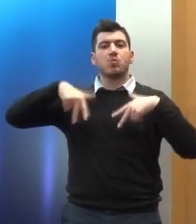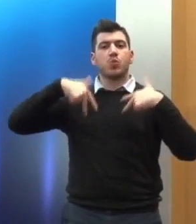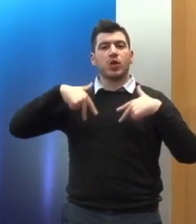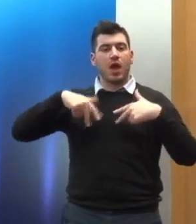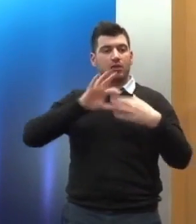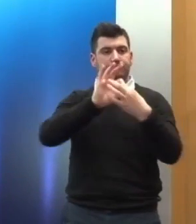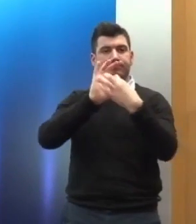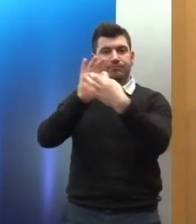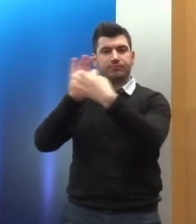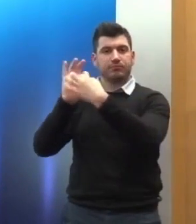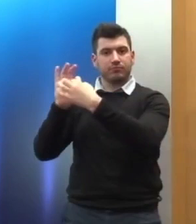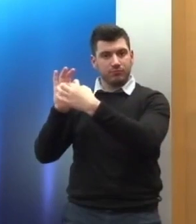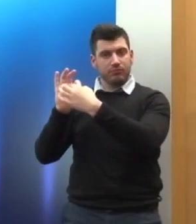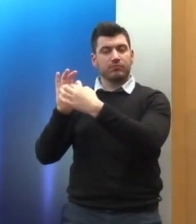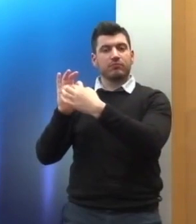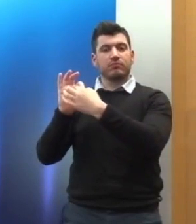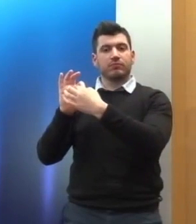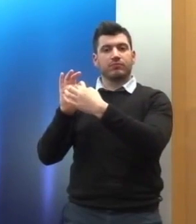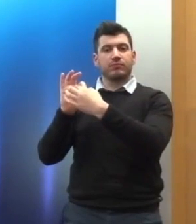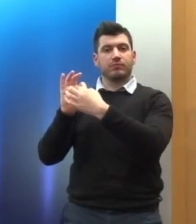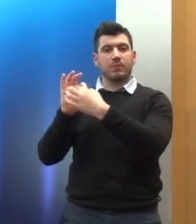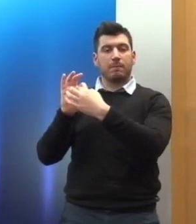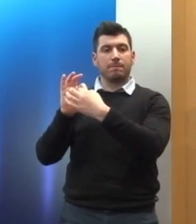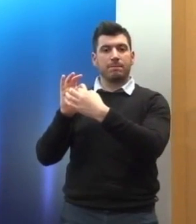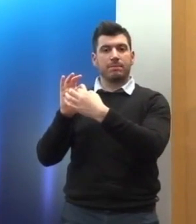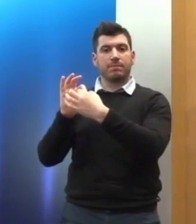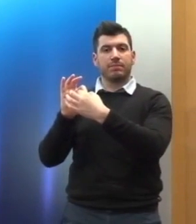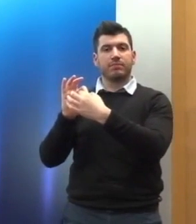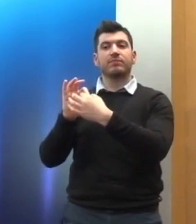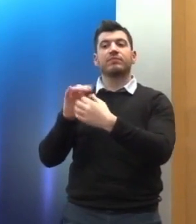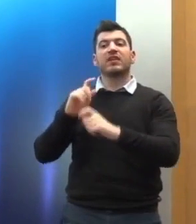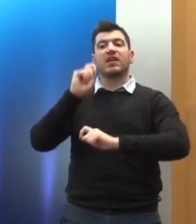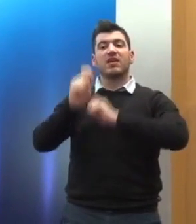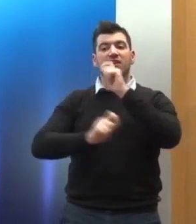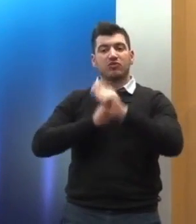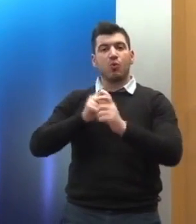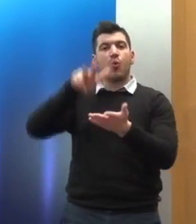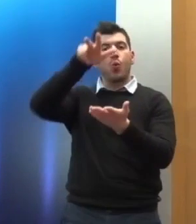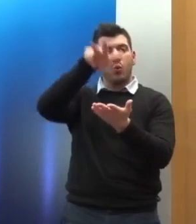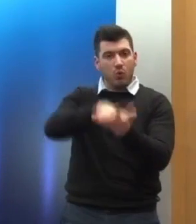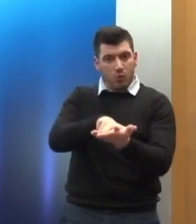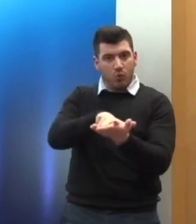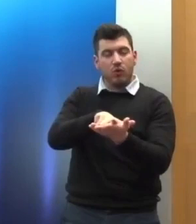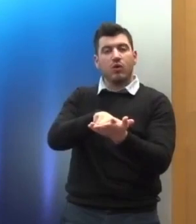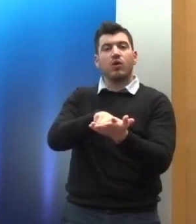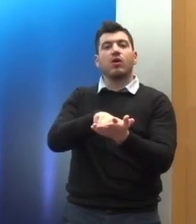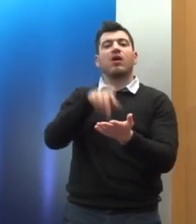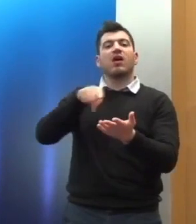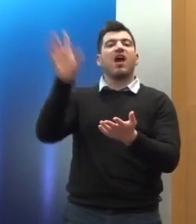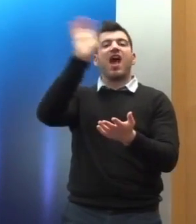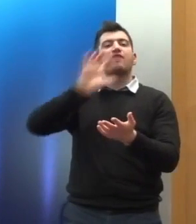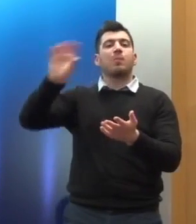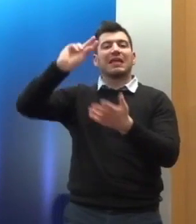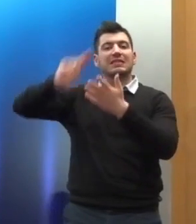προωθείται η κύρωση του πρόσθετου πρωτόκολου 15 και 16 της Ευρωπαϊκής Σύμβασης